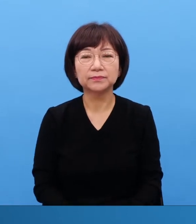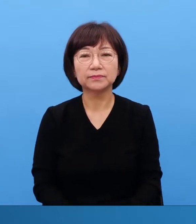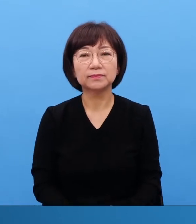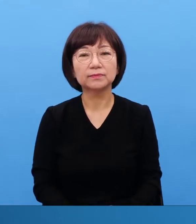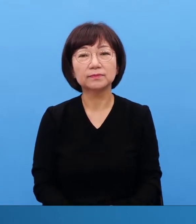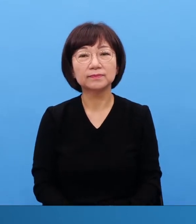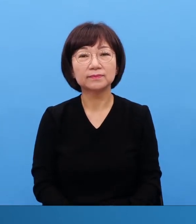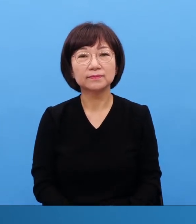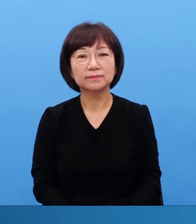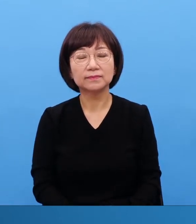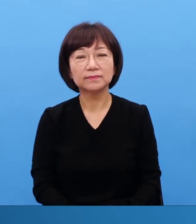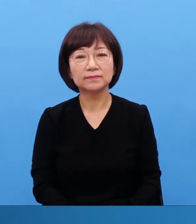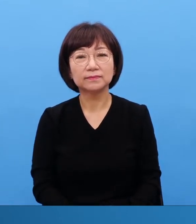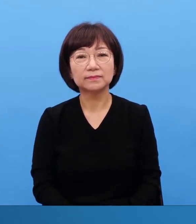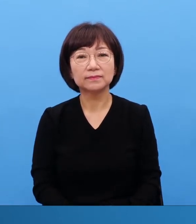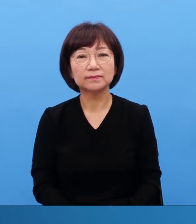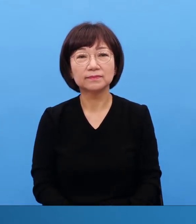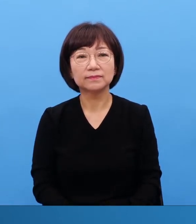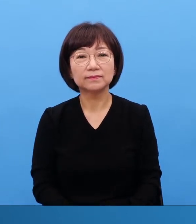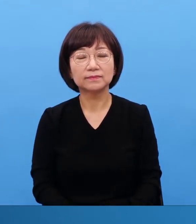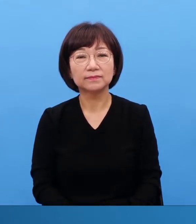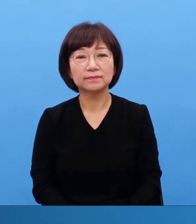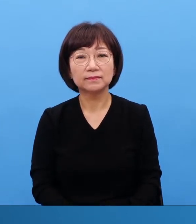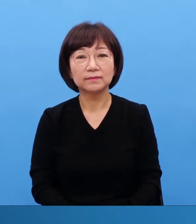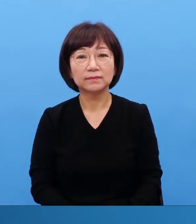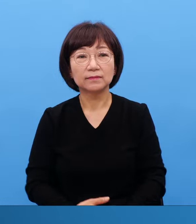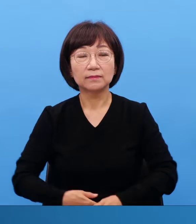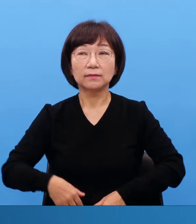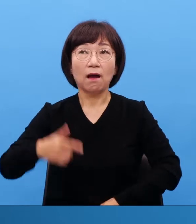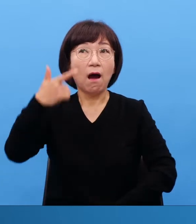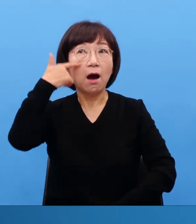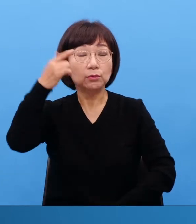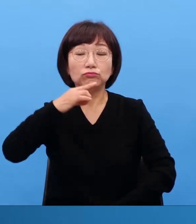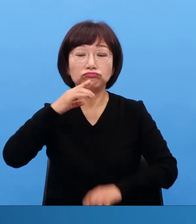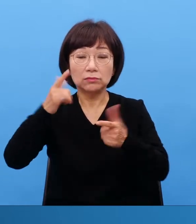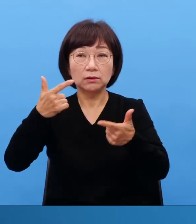그래버리면 안될게 없잖아요 아니 자손 대대로 이어서 계속 하겠다는데